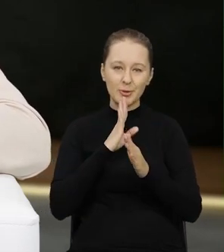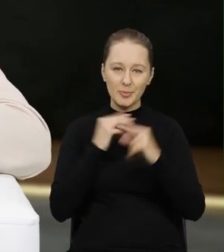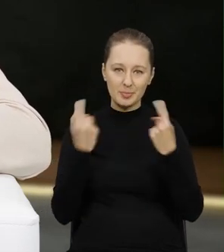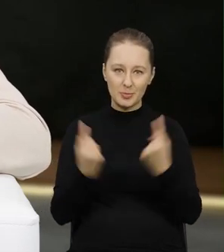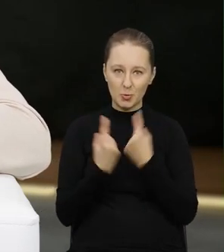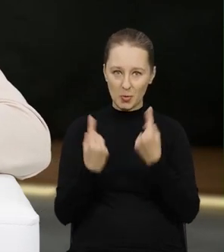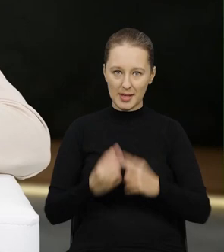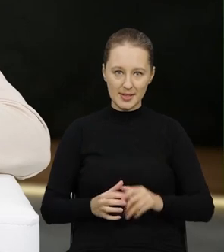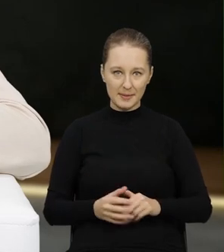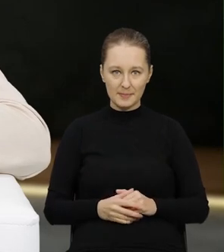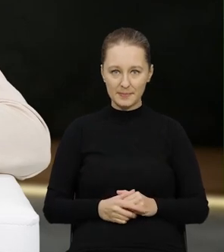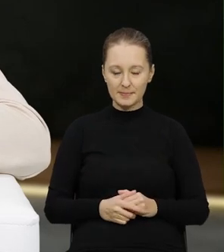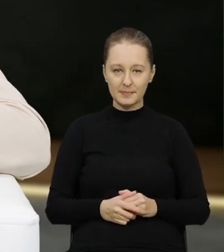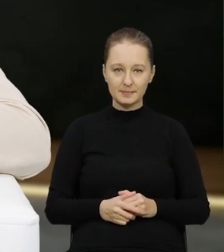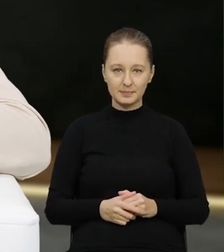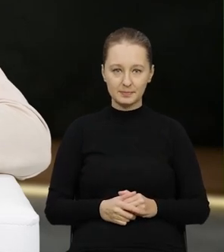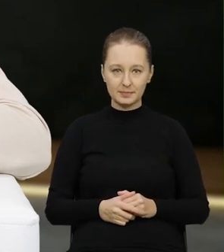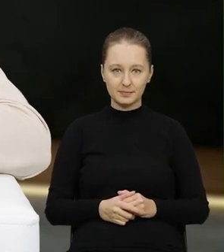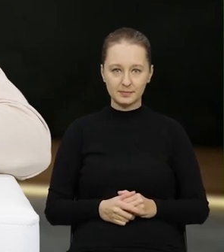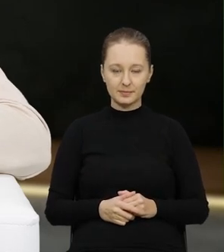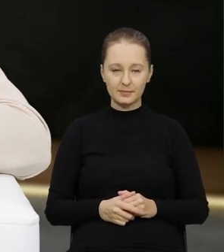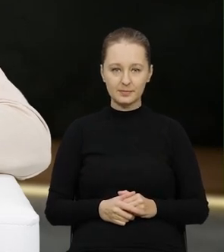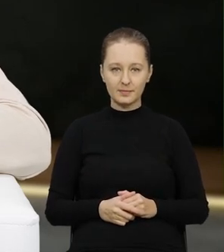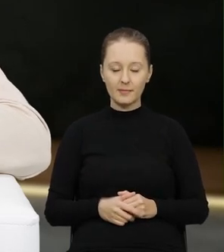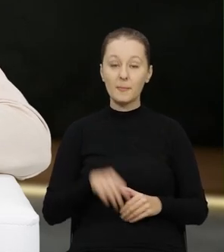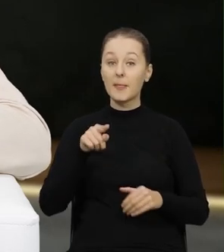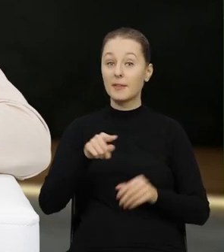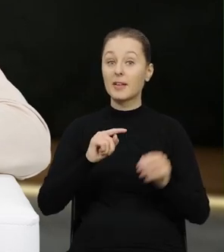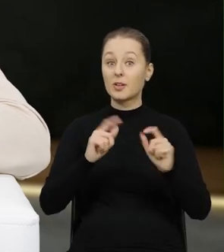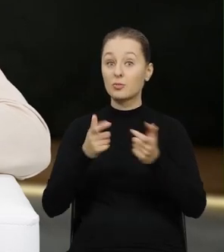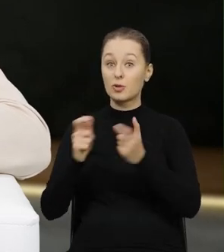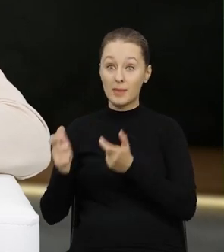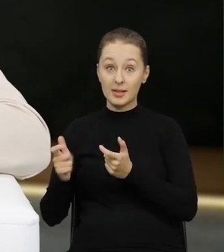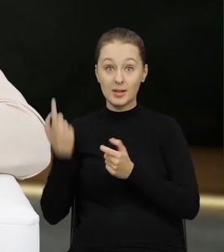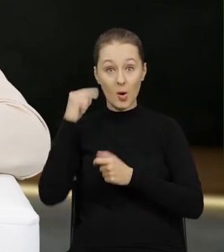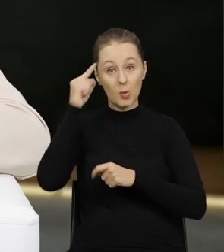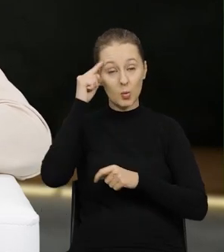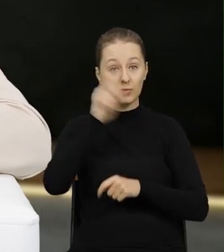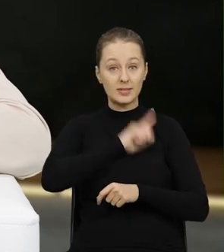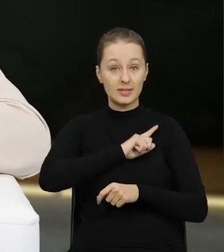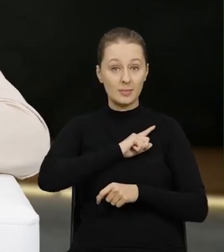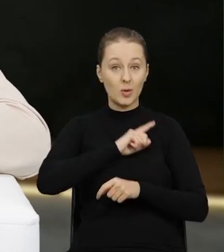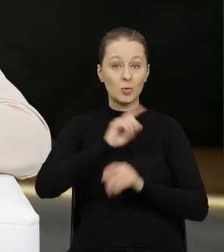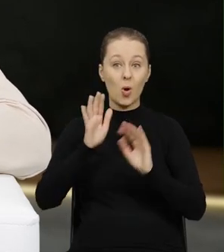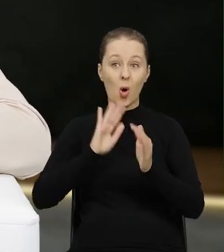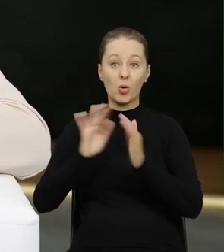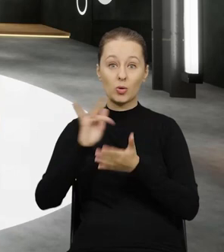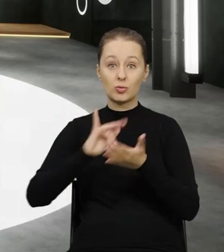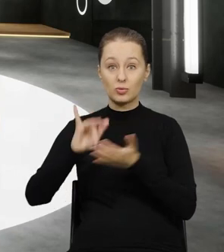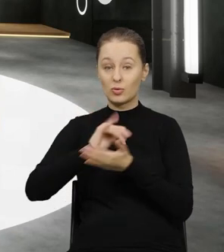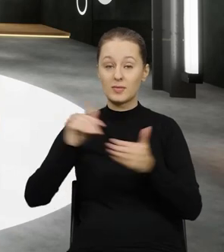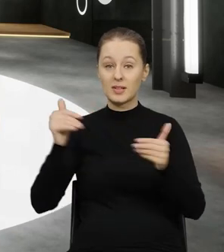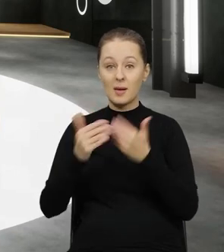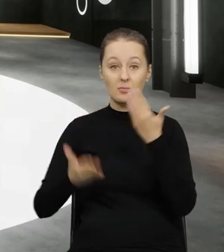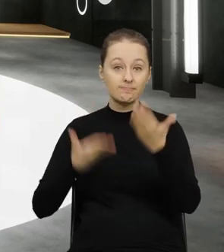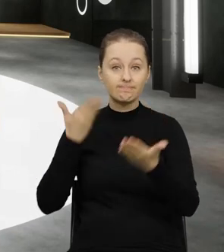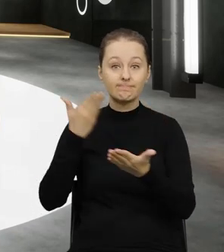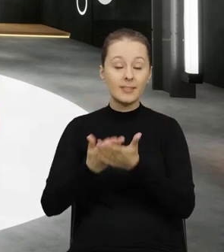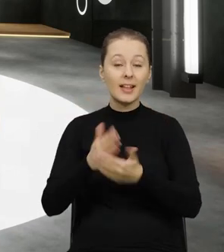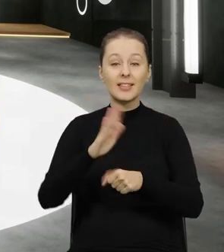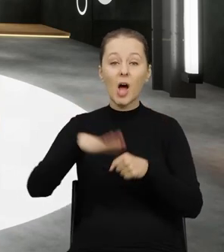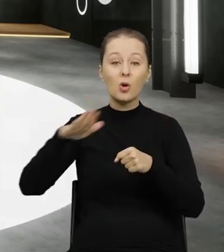i wtedy w takich przypadkach Główny Inspektor Ochrony Środowiska może wnioskować do